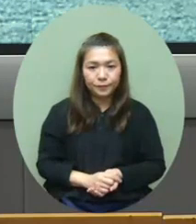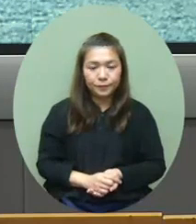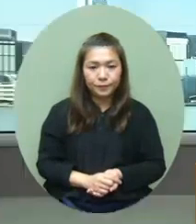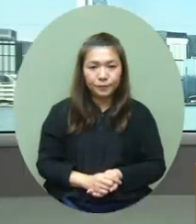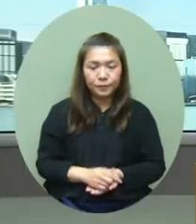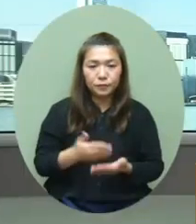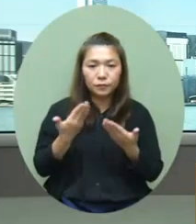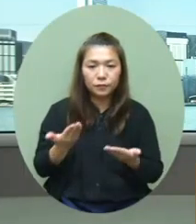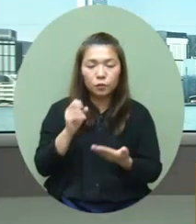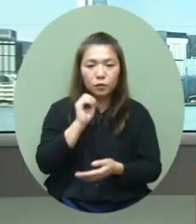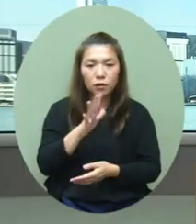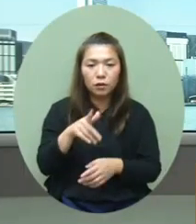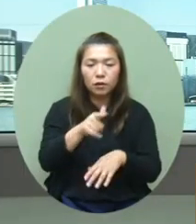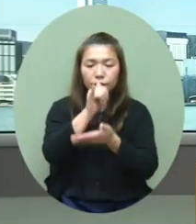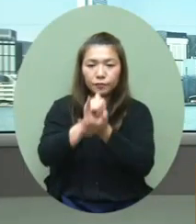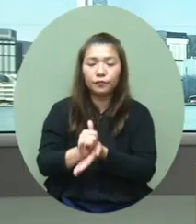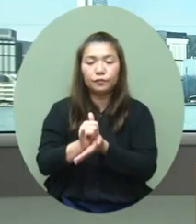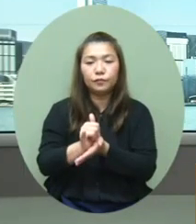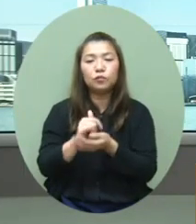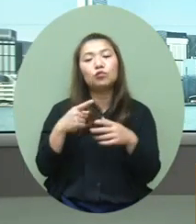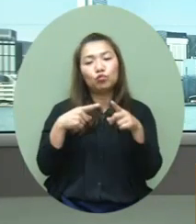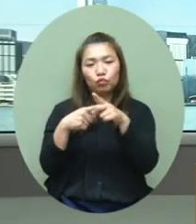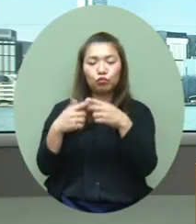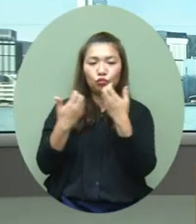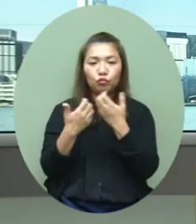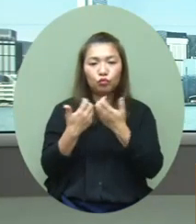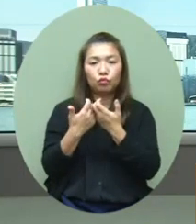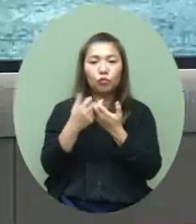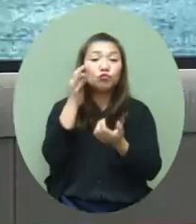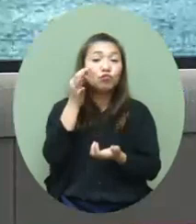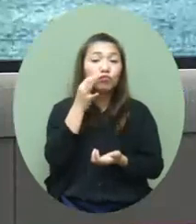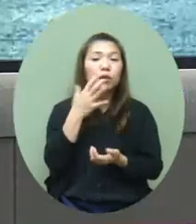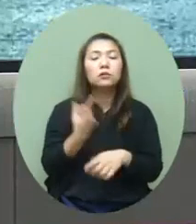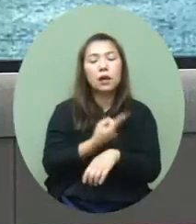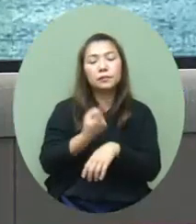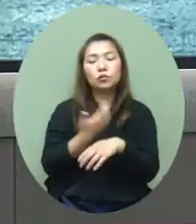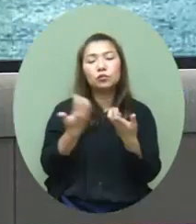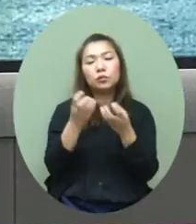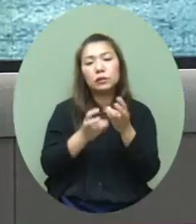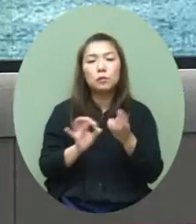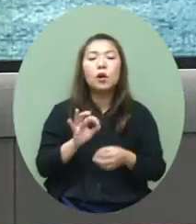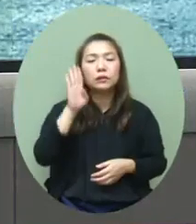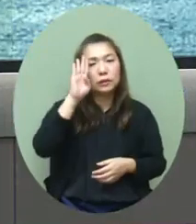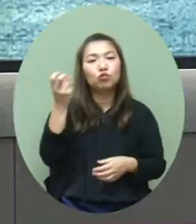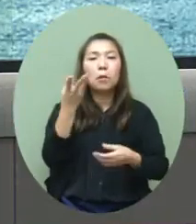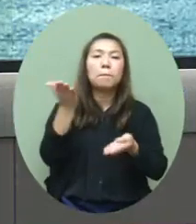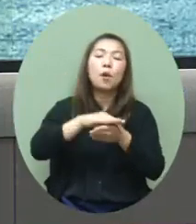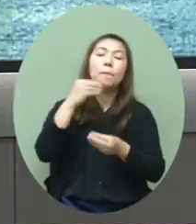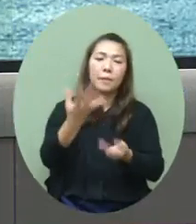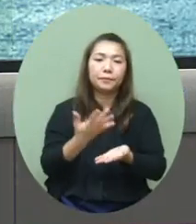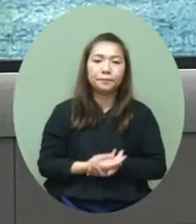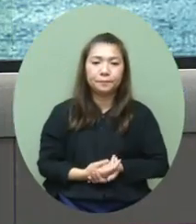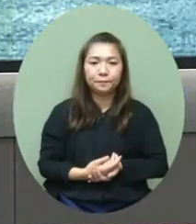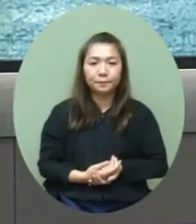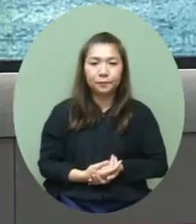就像剛才你所說的樓院那些人數那個歲數呢暫時我沒有在手之後可以補充回那